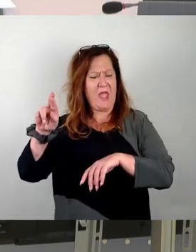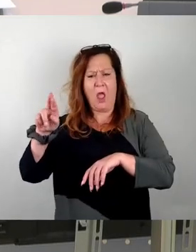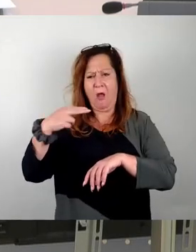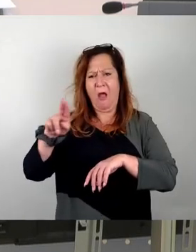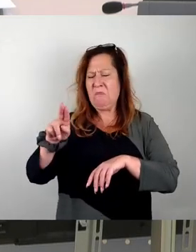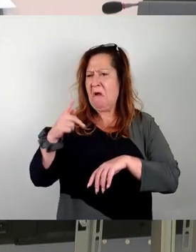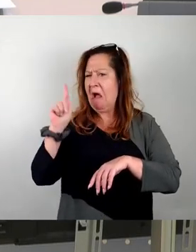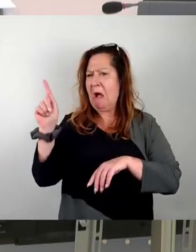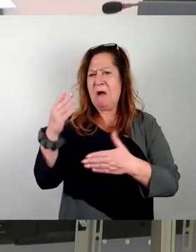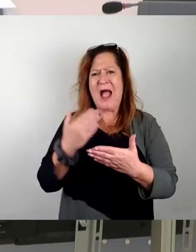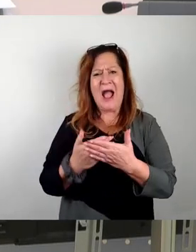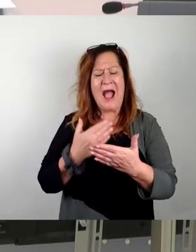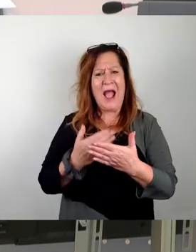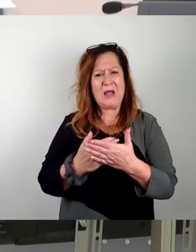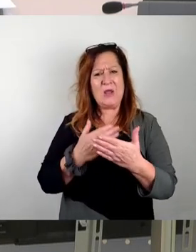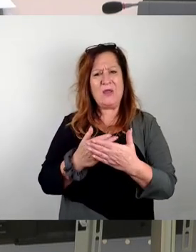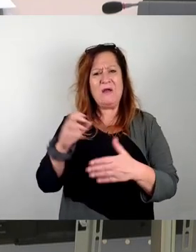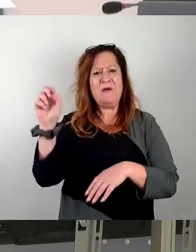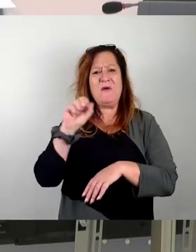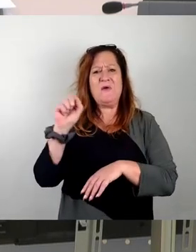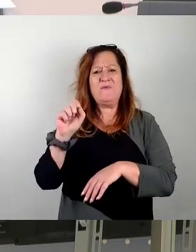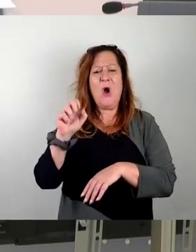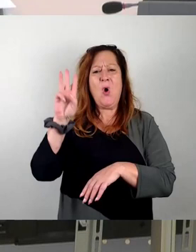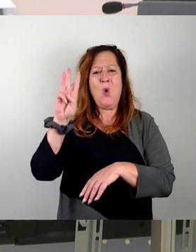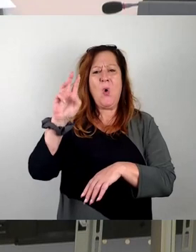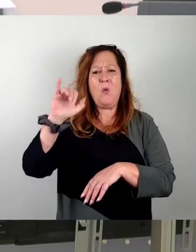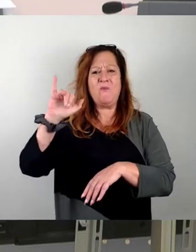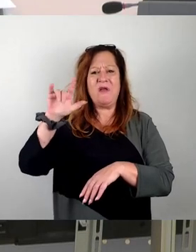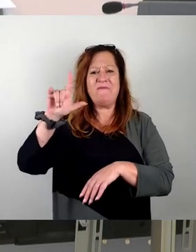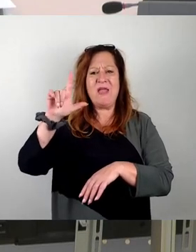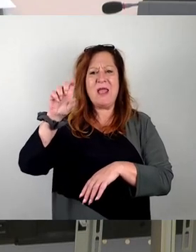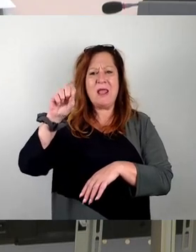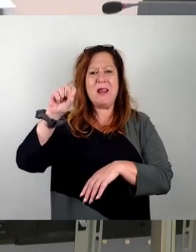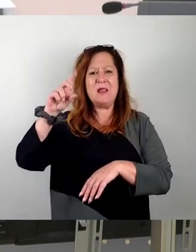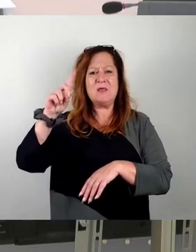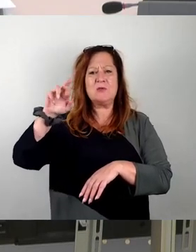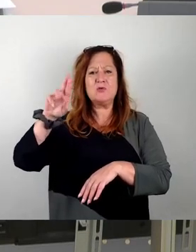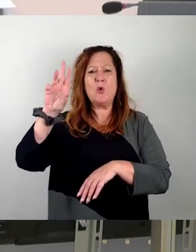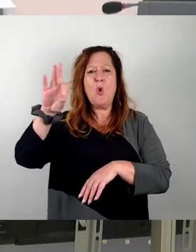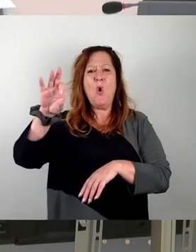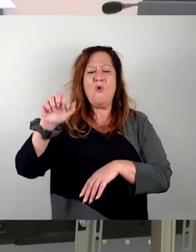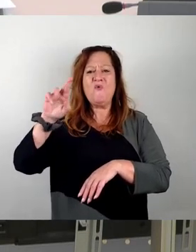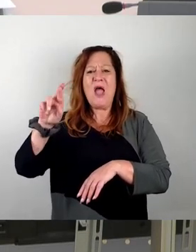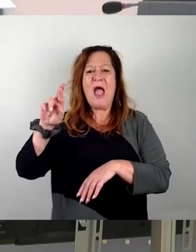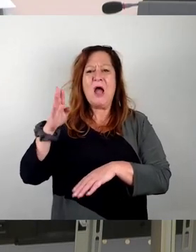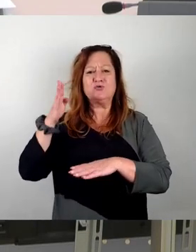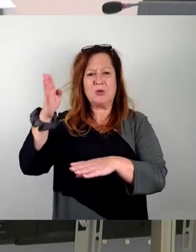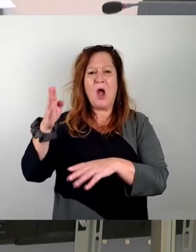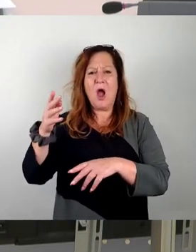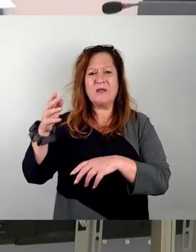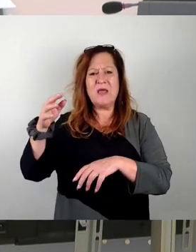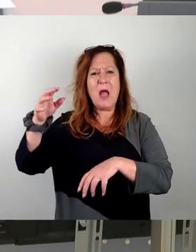die Wülsdorfer Straße als Hochhausachse in diesem Hochhauskonzept bleiben soll, wenn da gar keine Hochhäuser sind. Kein einziges. In der Sache haben Sie nicht